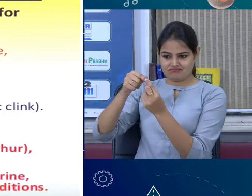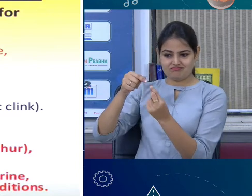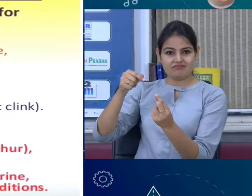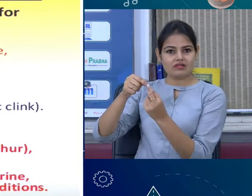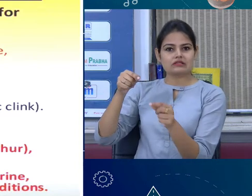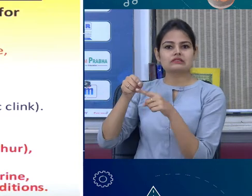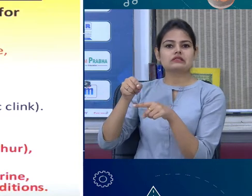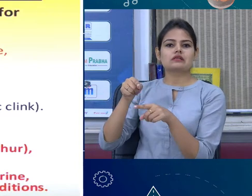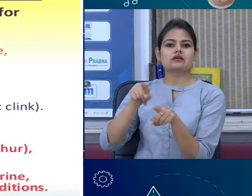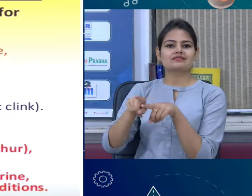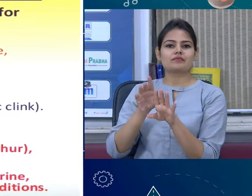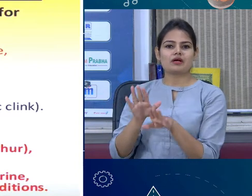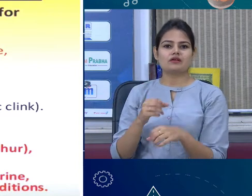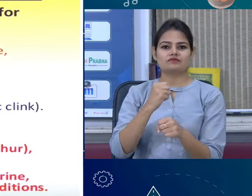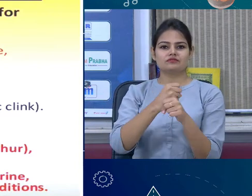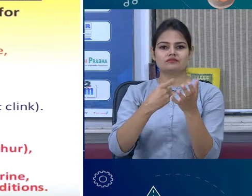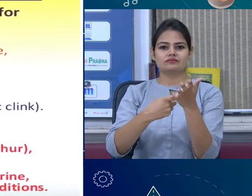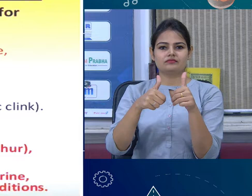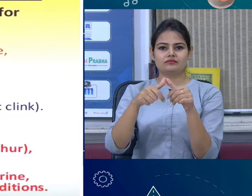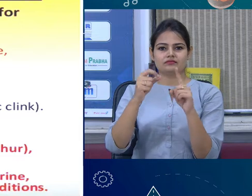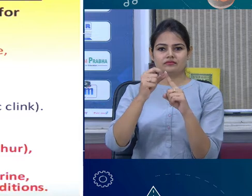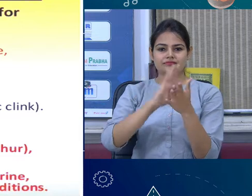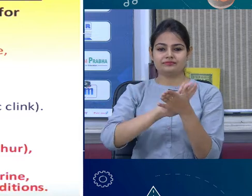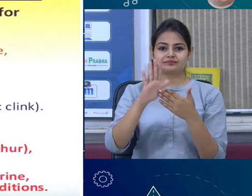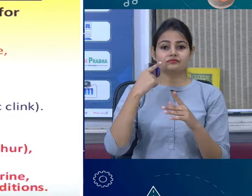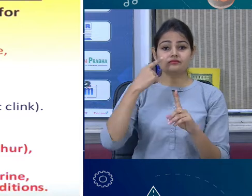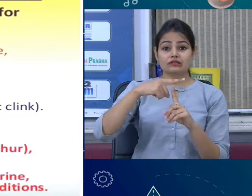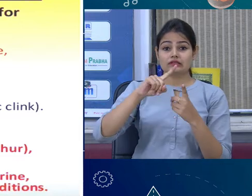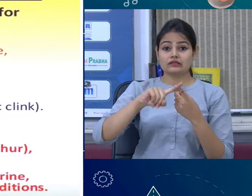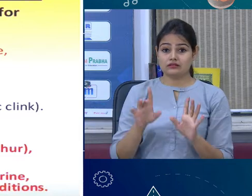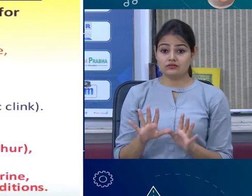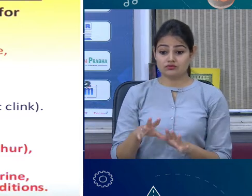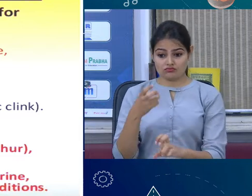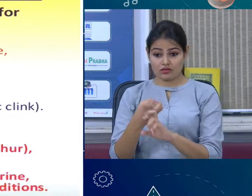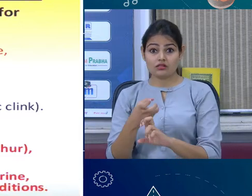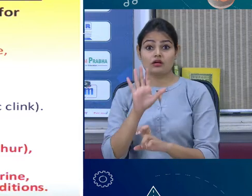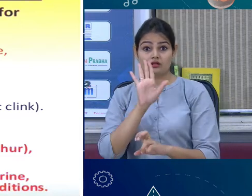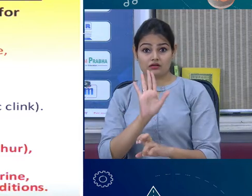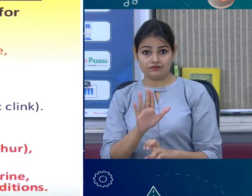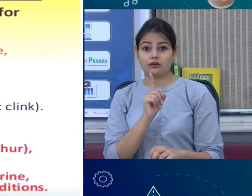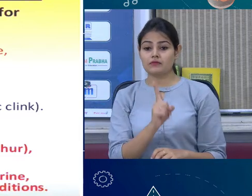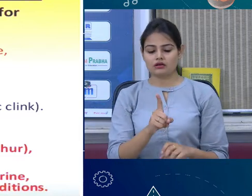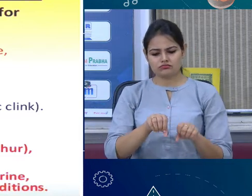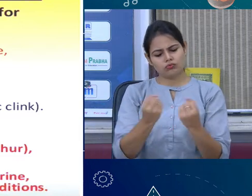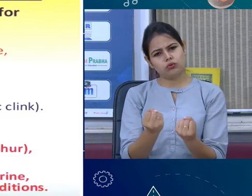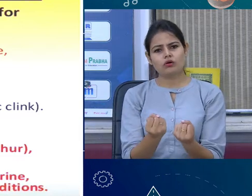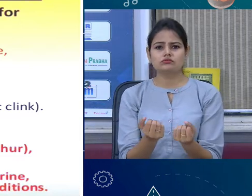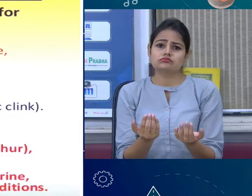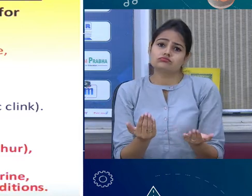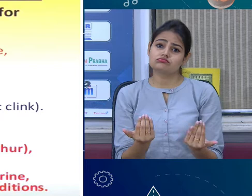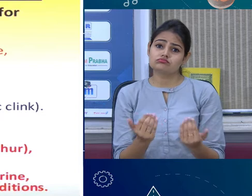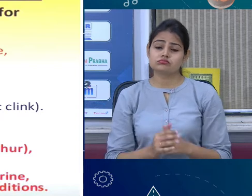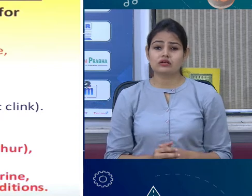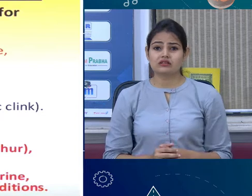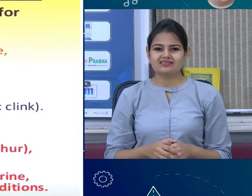so this is a non-metal which is solid form and you know it is brittle and then it is two we can see that the pencil is